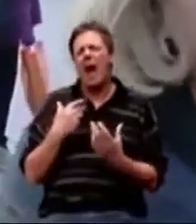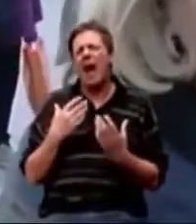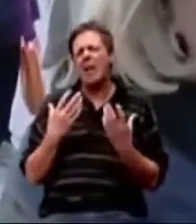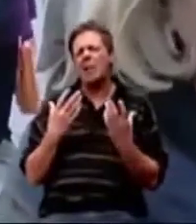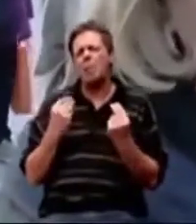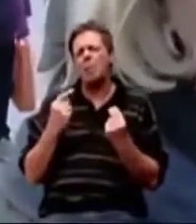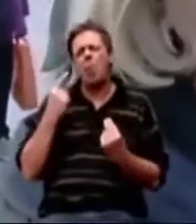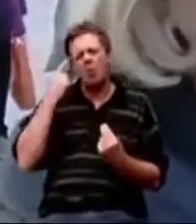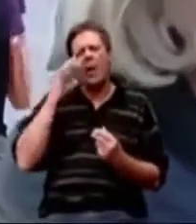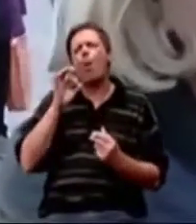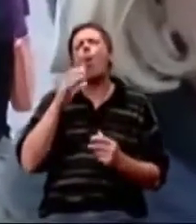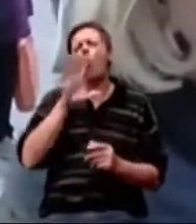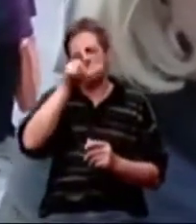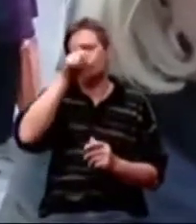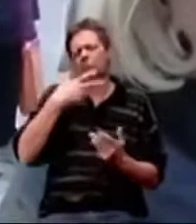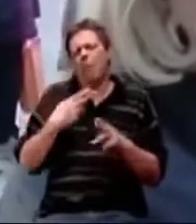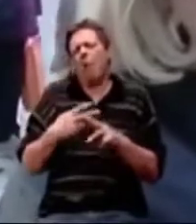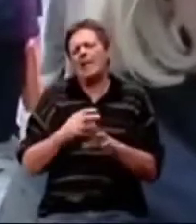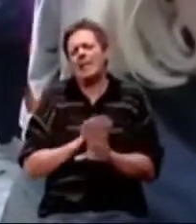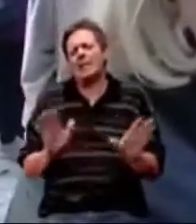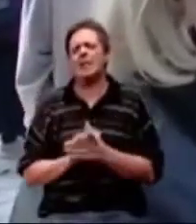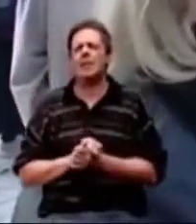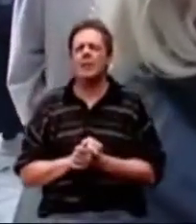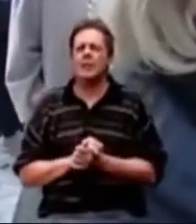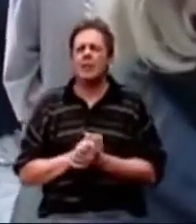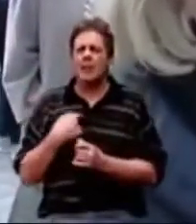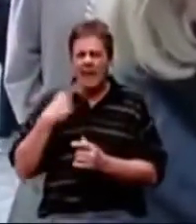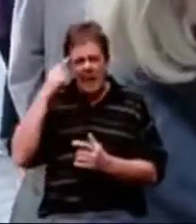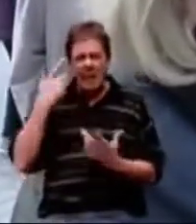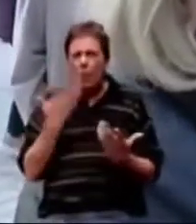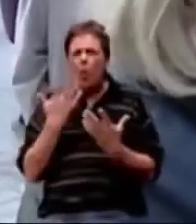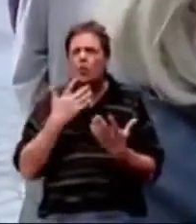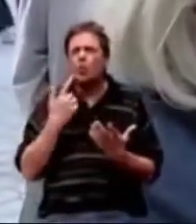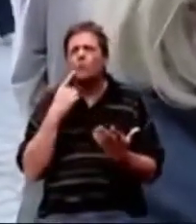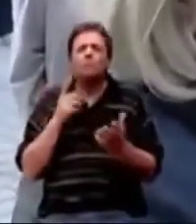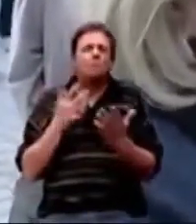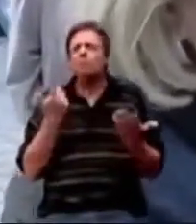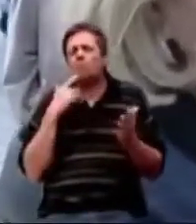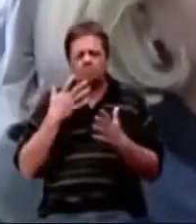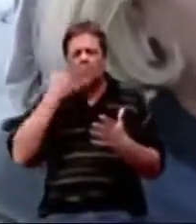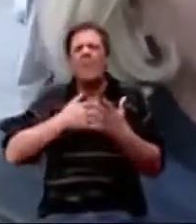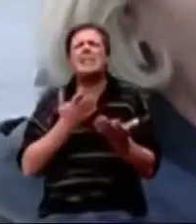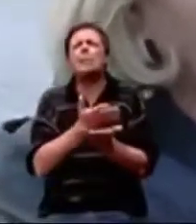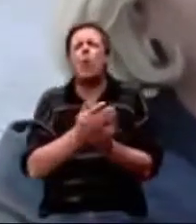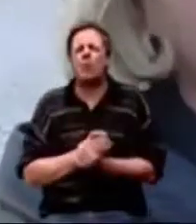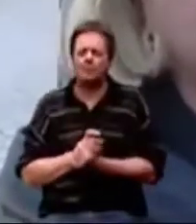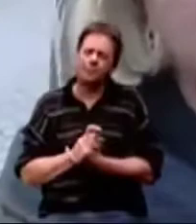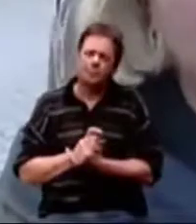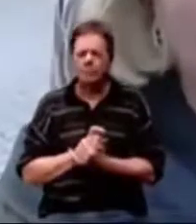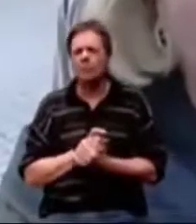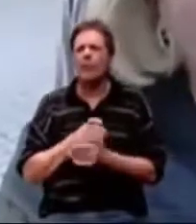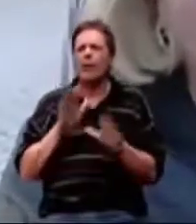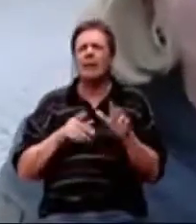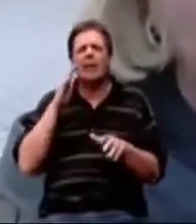Alzheimerovu. Puna, puno. Jel, znate koji su neke od simptoma? Pa znate što kažu da je razlika između Alzheimera i